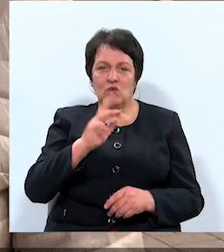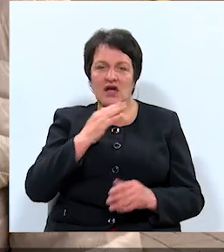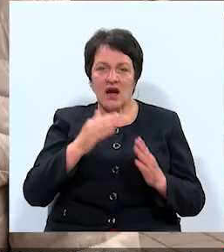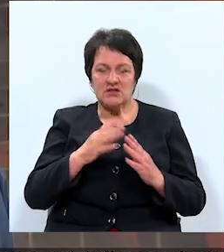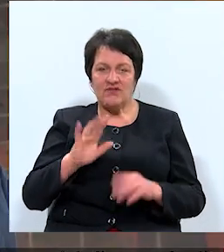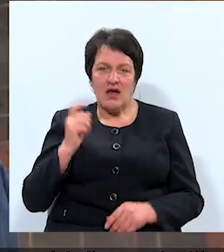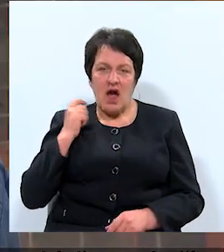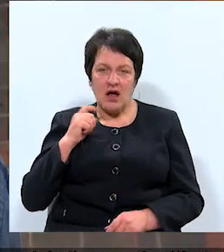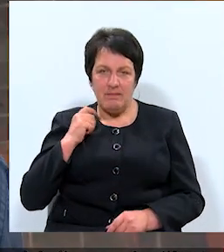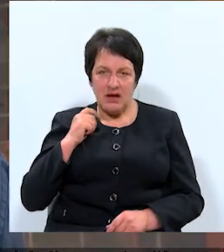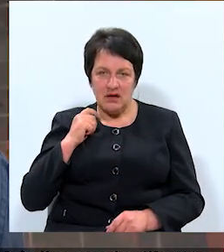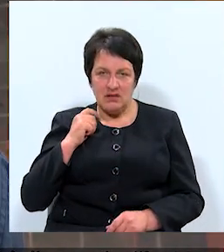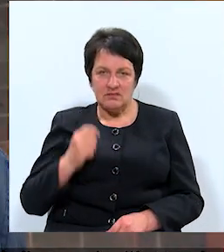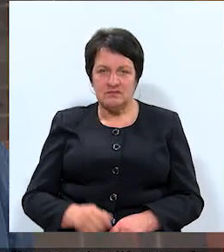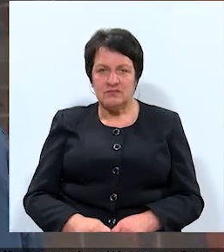Jēkapilidu.